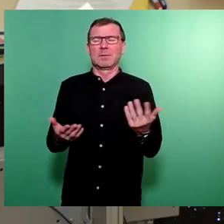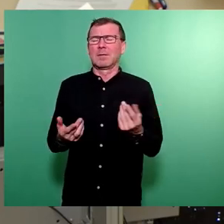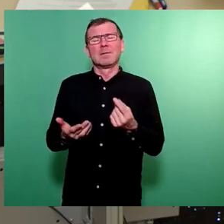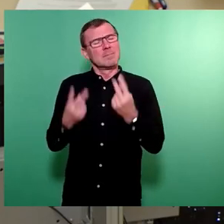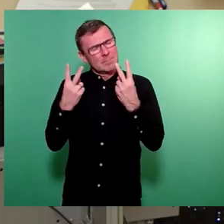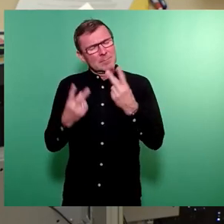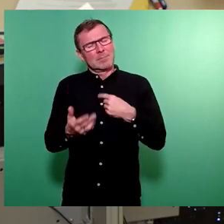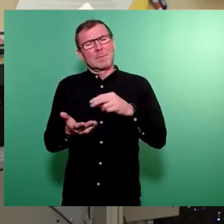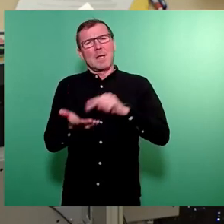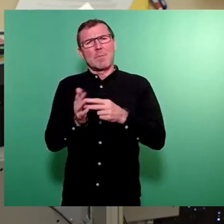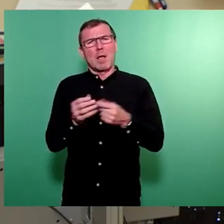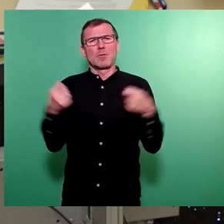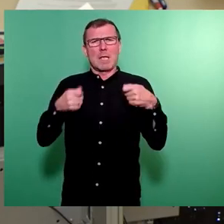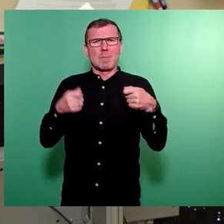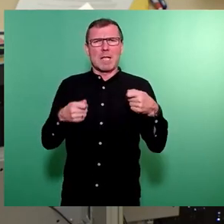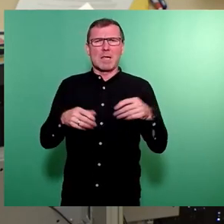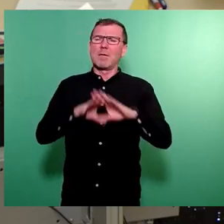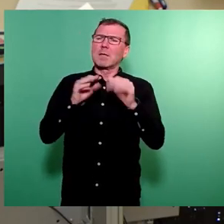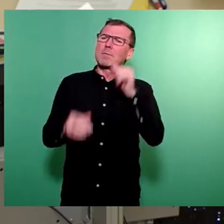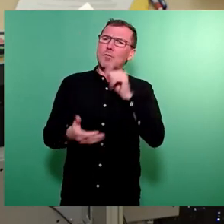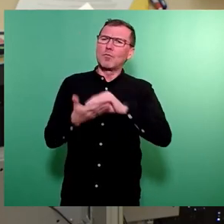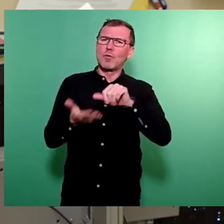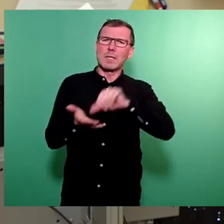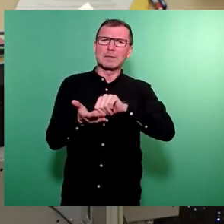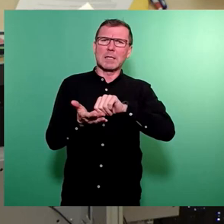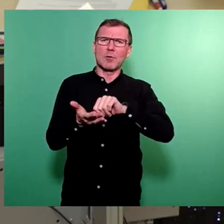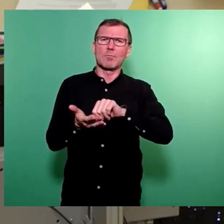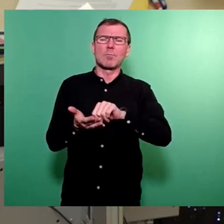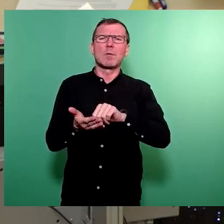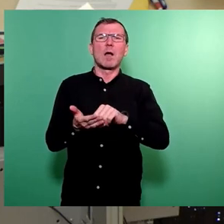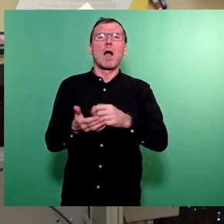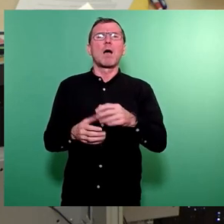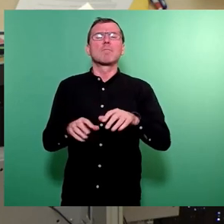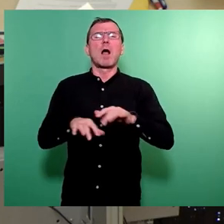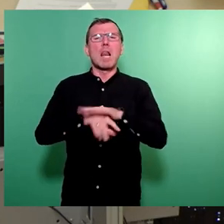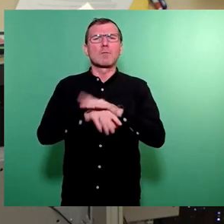Planungsmittel für die Gesamtmaßnahme des Berufsschulzentrums Agrar und Ernährung vorgesehen.